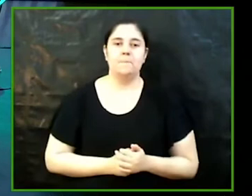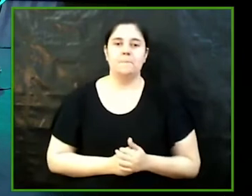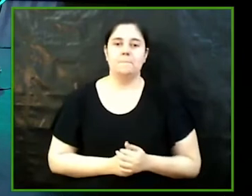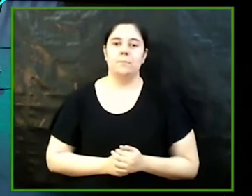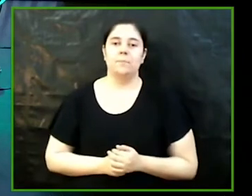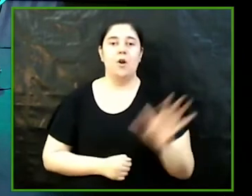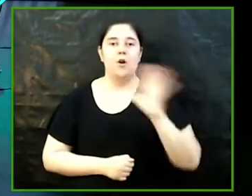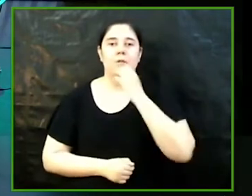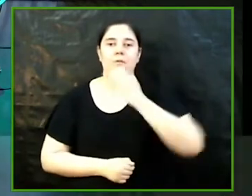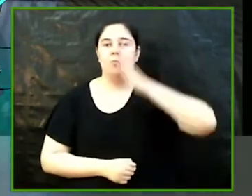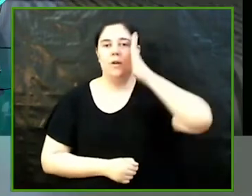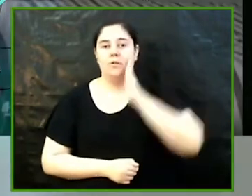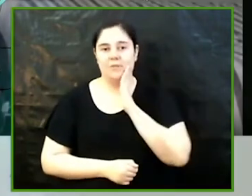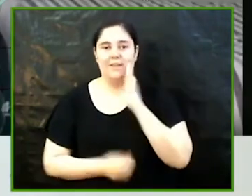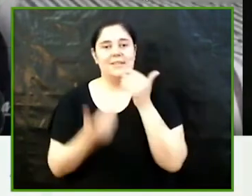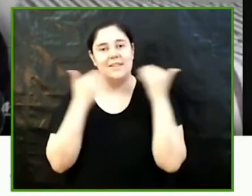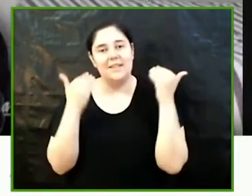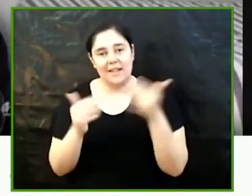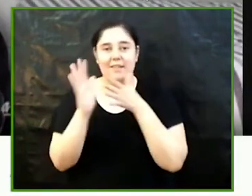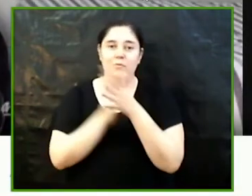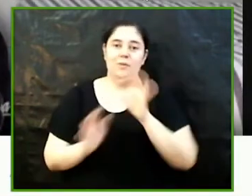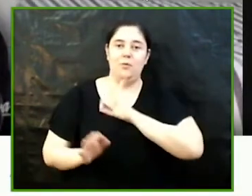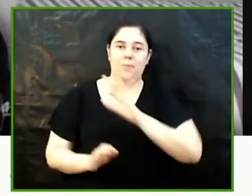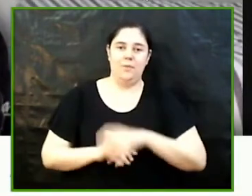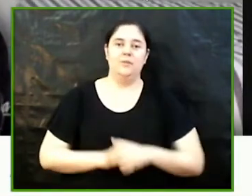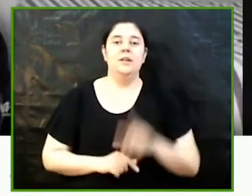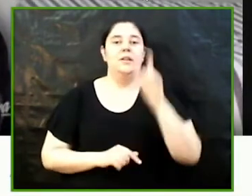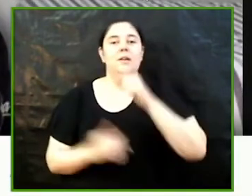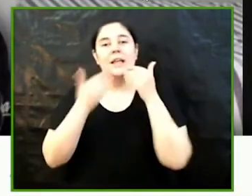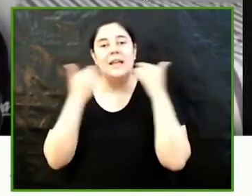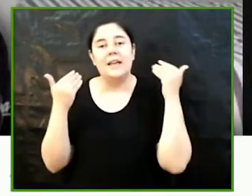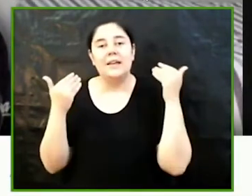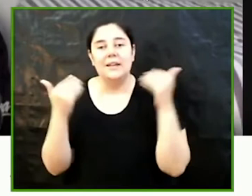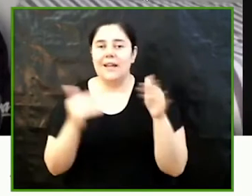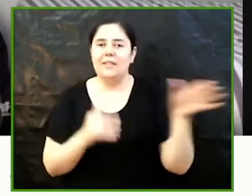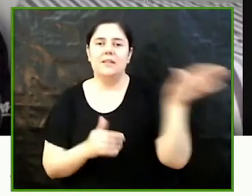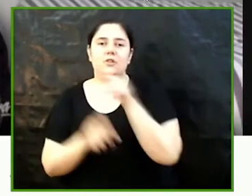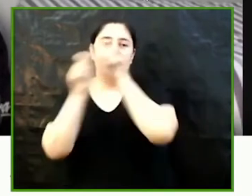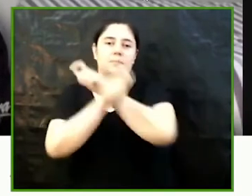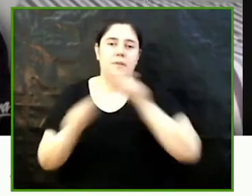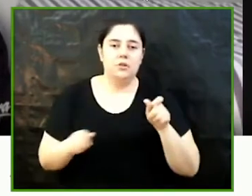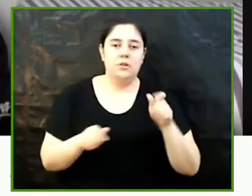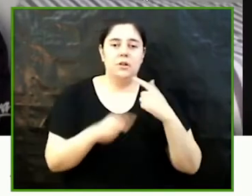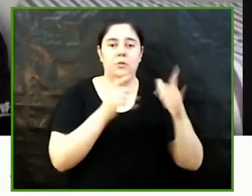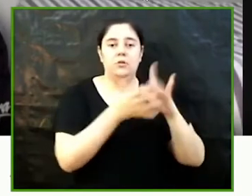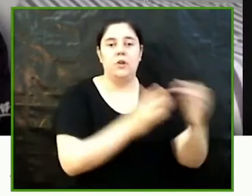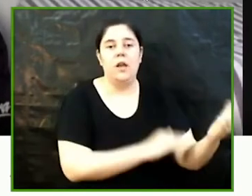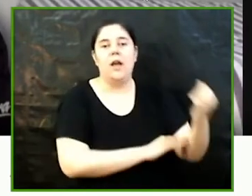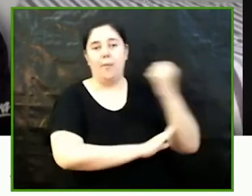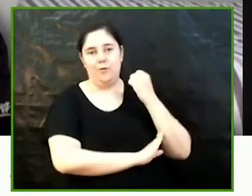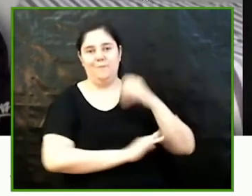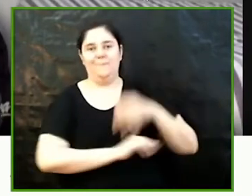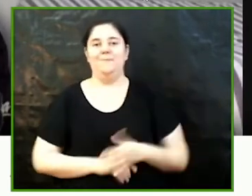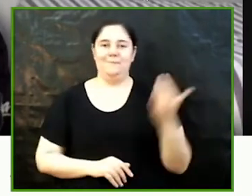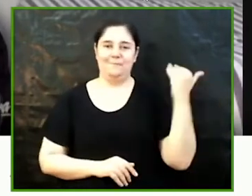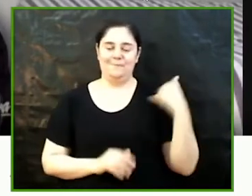Hola, buenos días i moltíssimes gràcies per aquest premio i també moltes gràcies a totes les persones que m'apoyaron quan tant ho necessitè